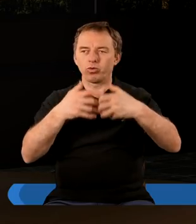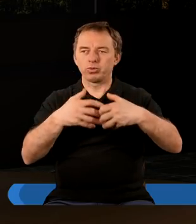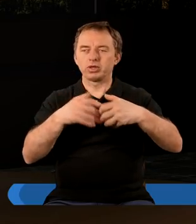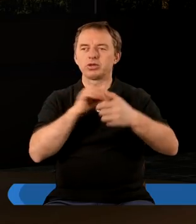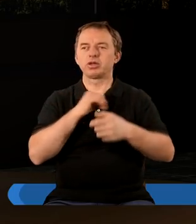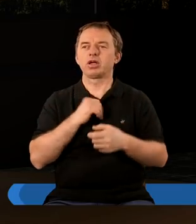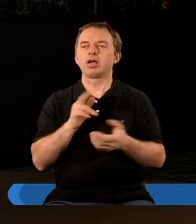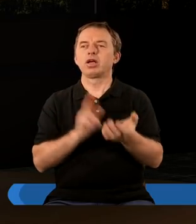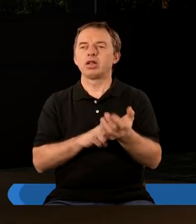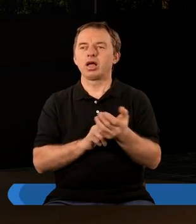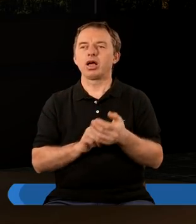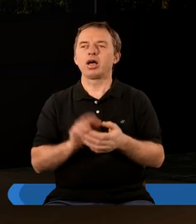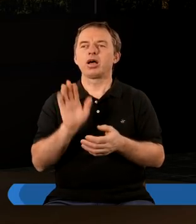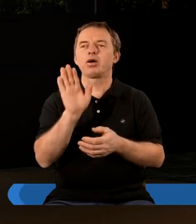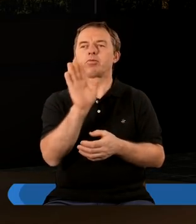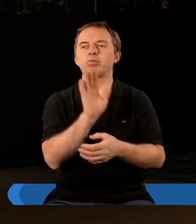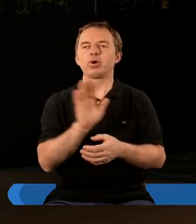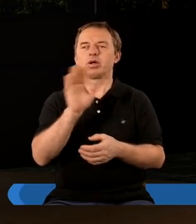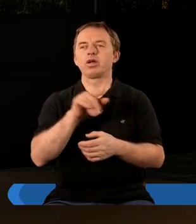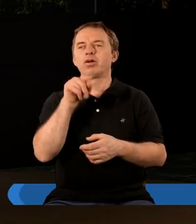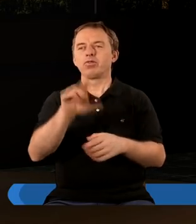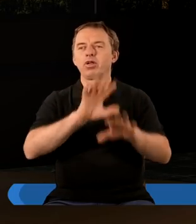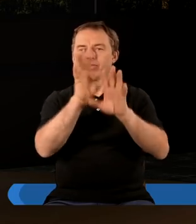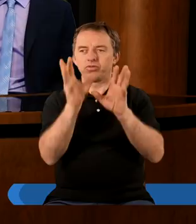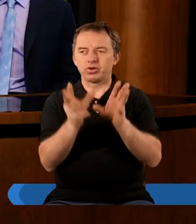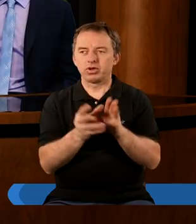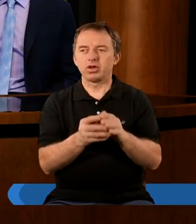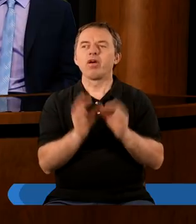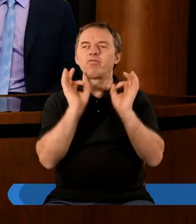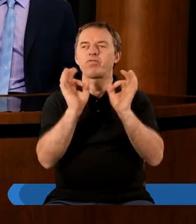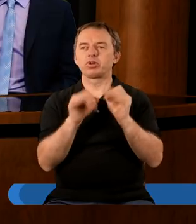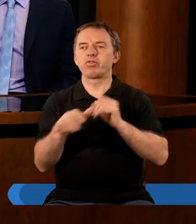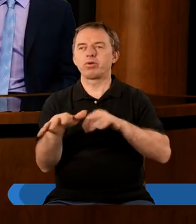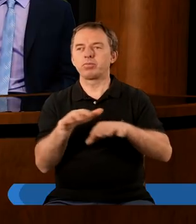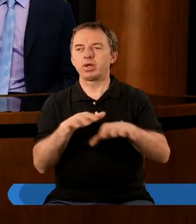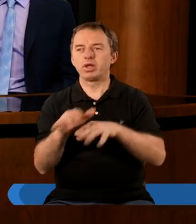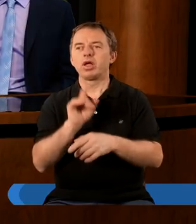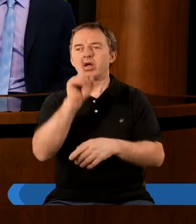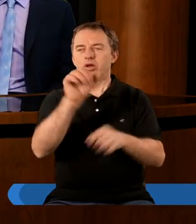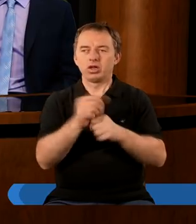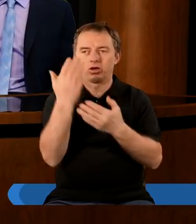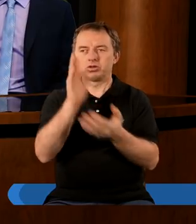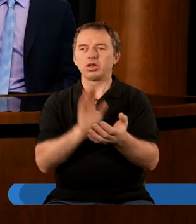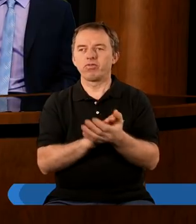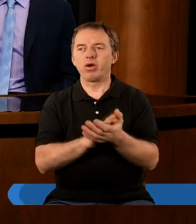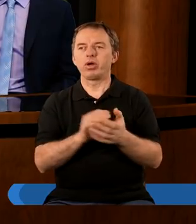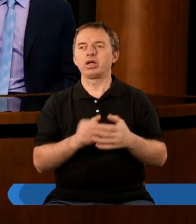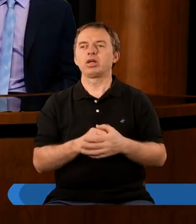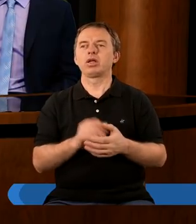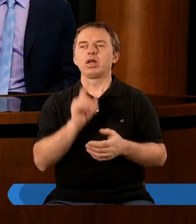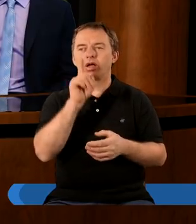na Bogu. I wtedy wszystko jest we właściwym miejscu, bo On jest godzien chwały.